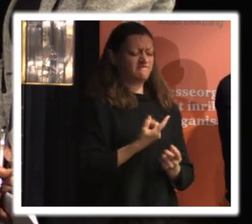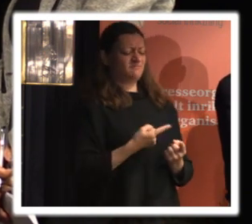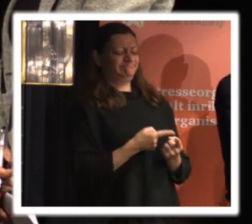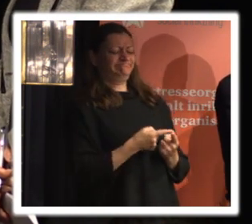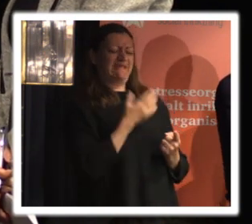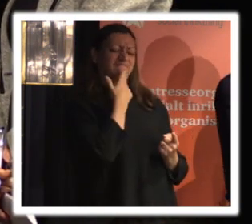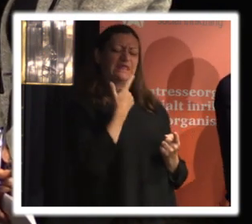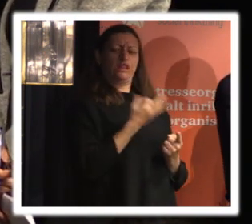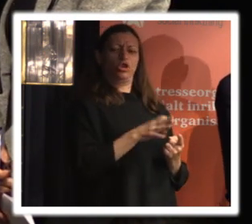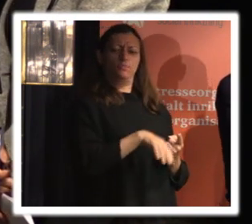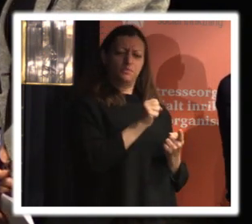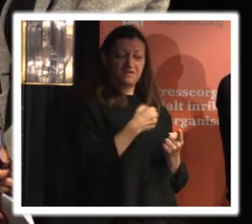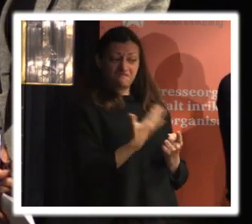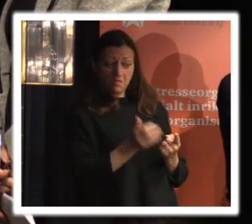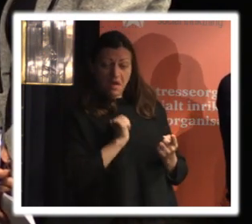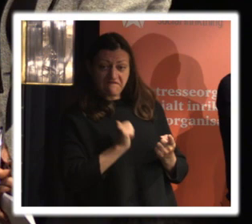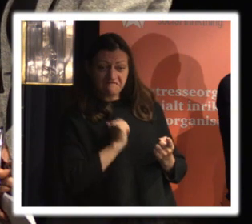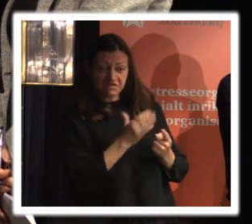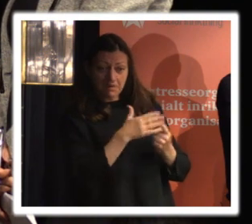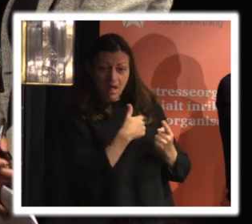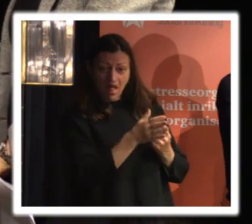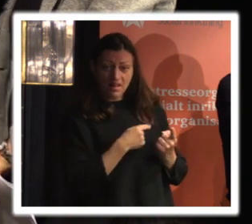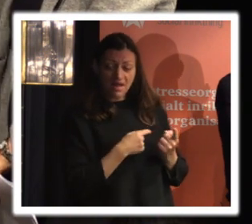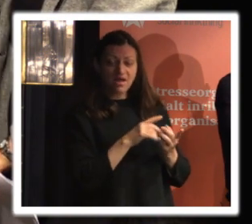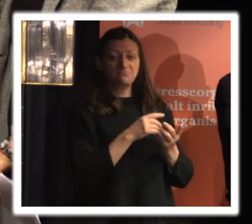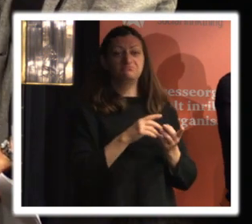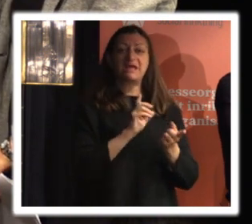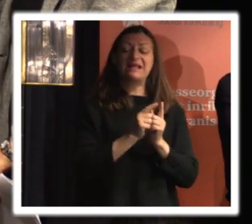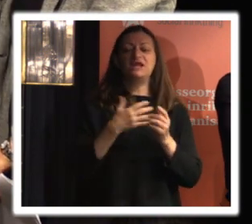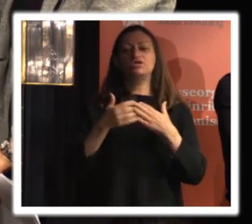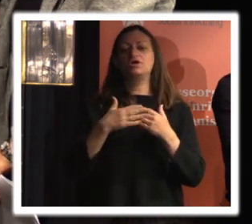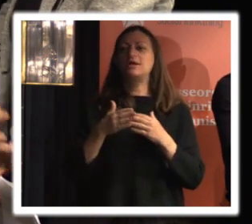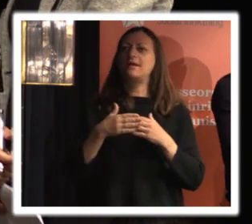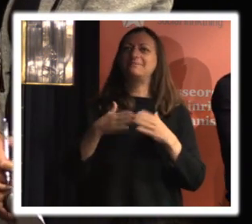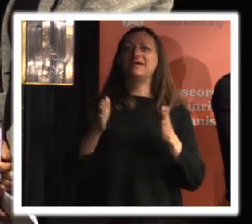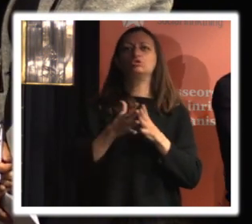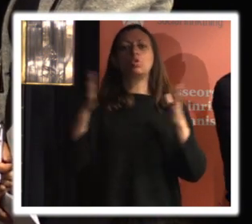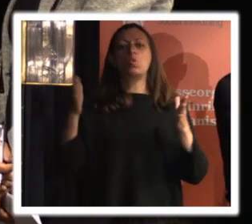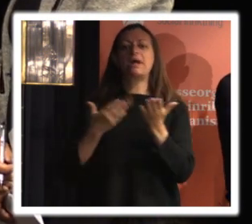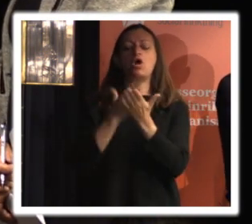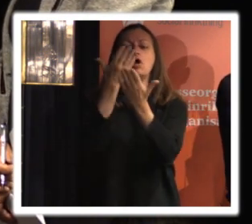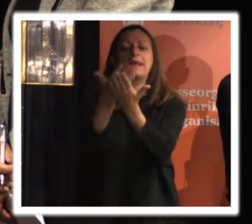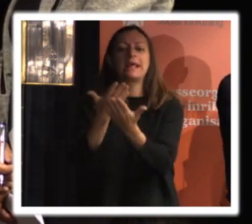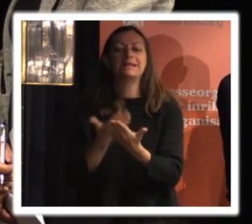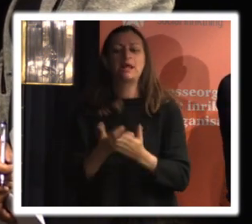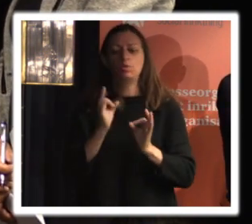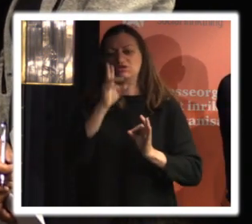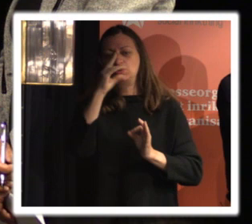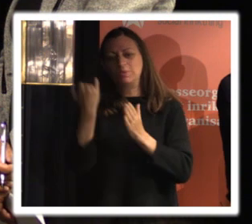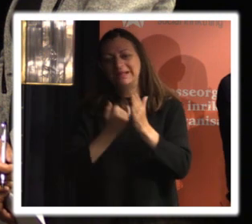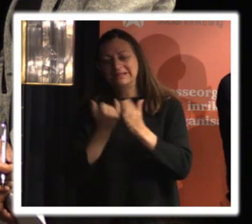för typ av uppgifter får vi behandla den till att göra liksom större kartläggningar av verksamheter eller